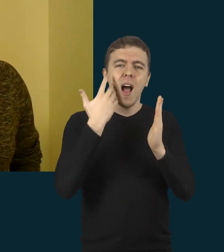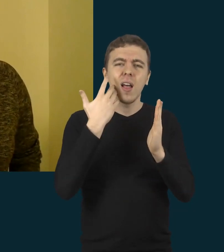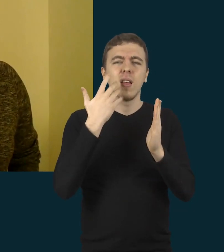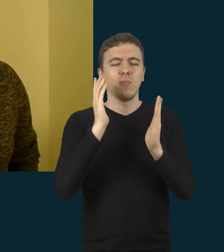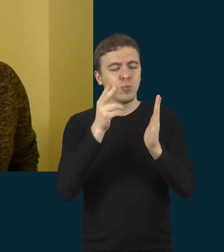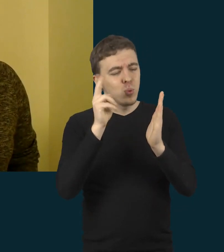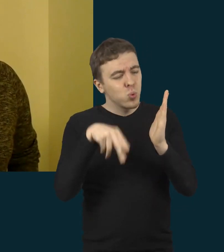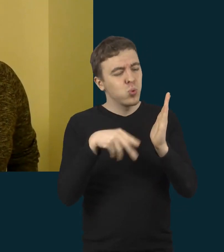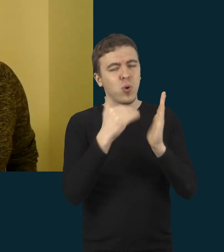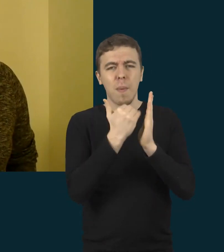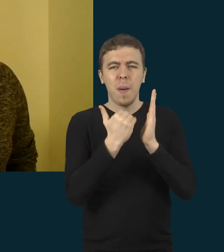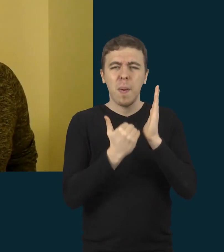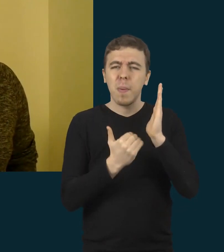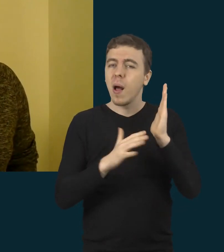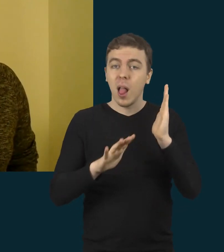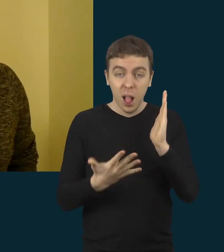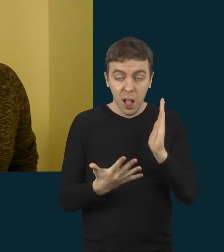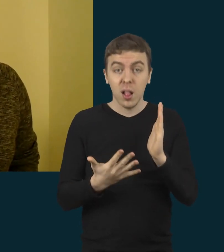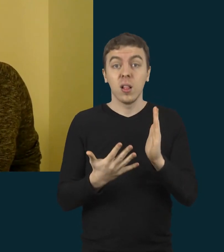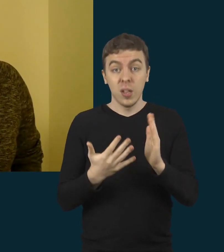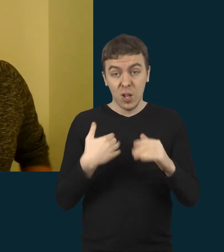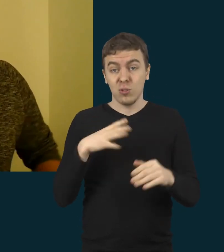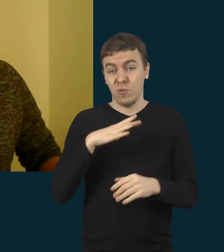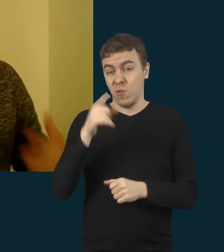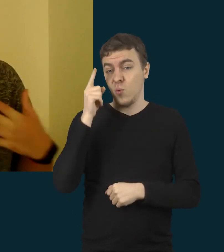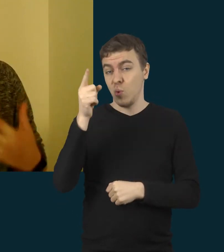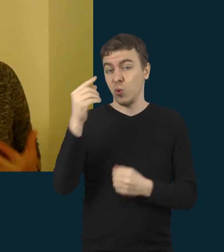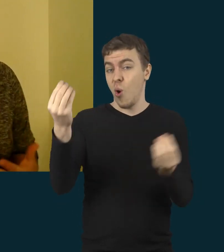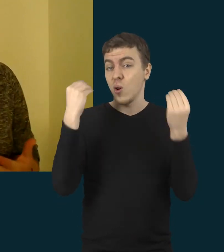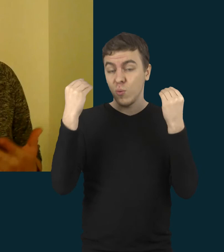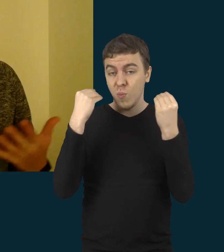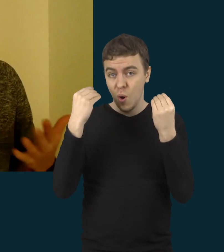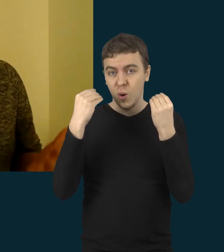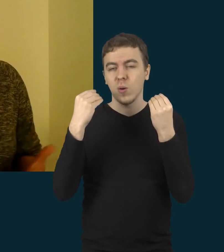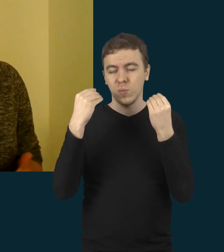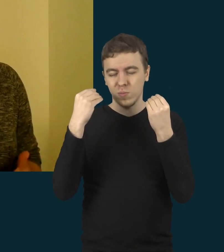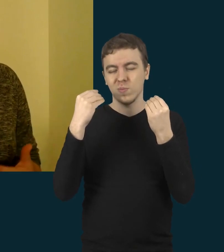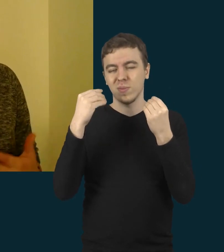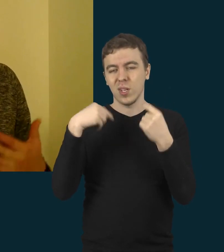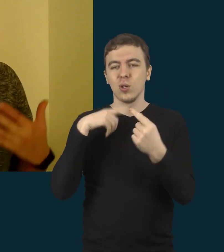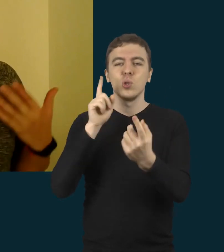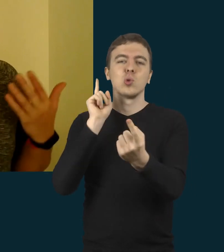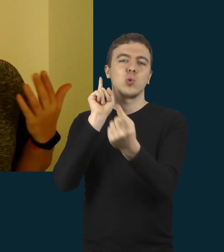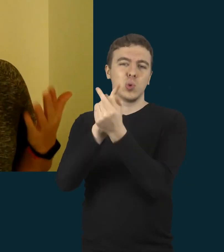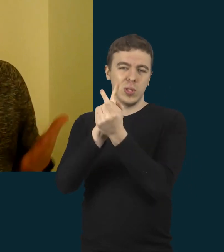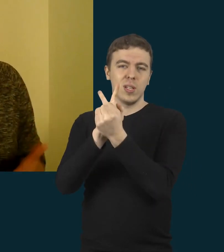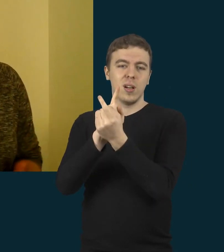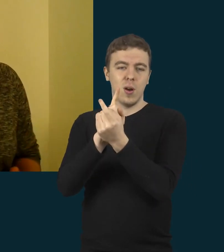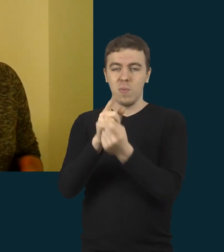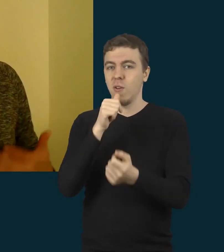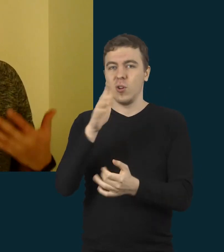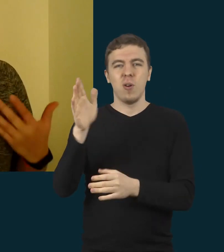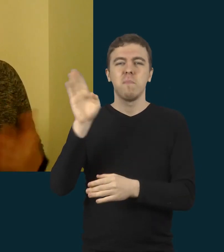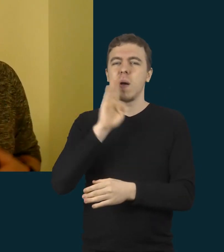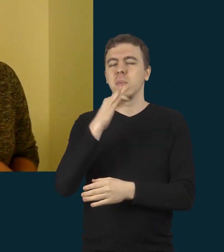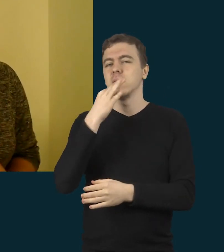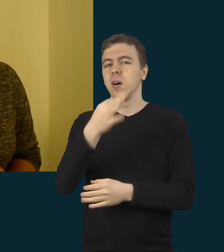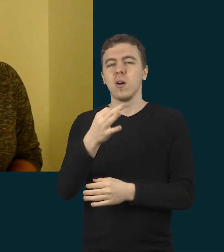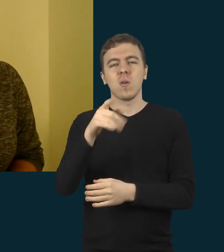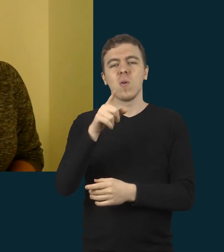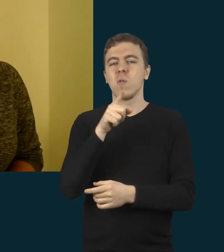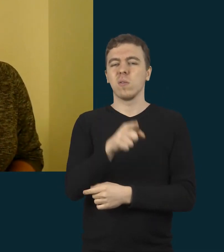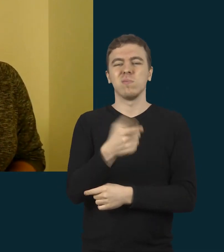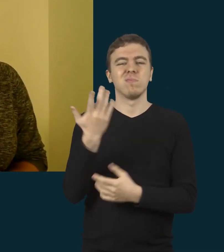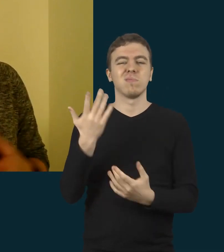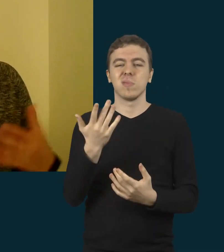tikrai teko irgi susitikti. Tik nuo atalinių metų esu tokia, kad vaikas neišbūna prie ekrano ten kažkas, bet